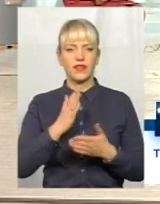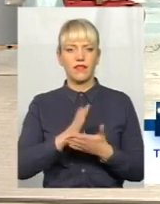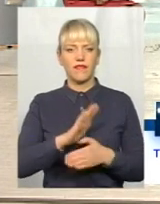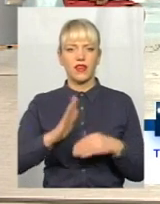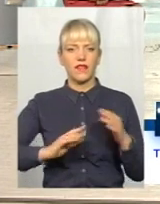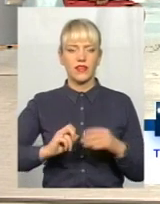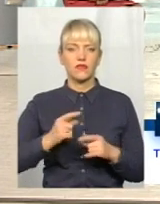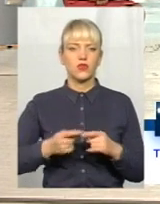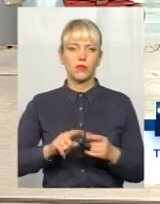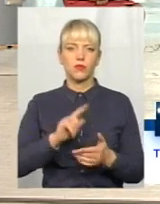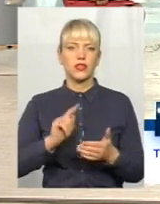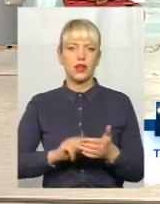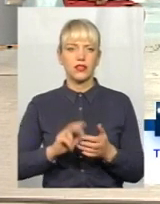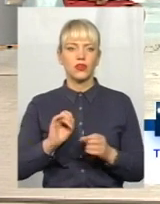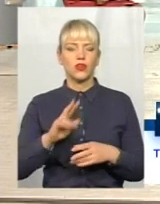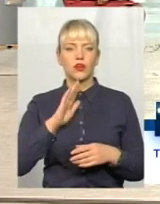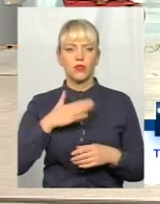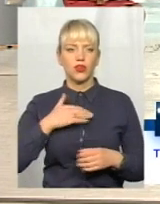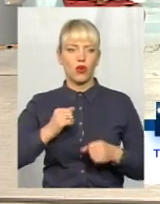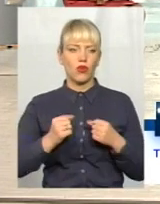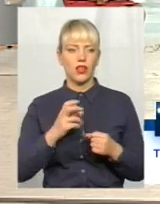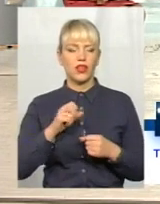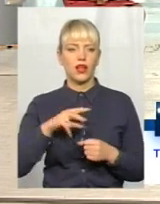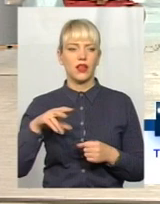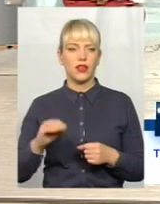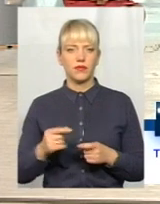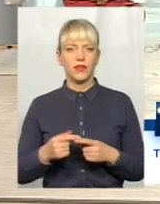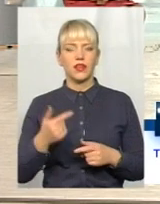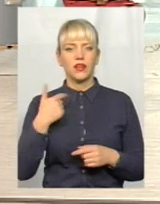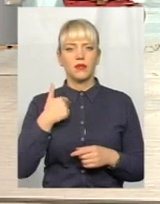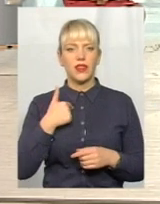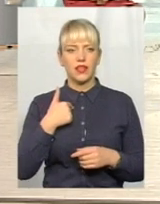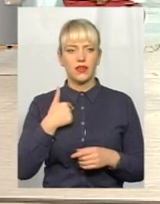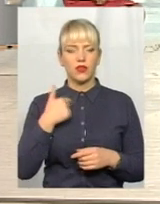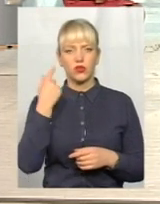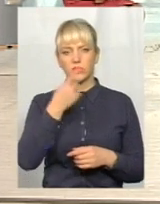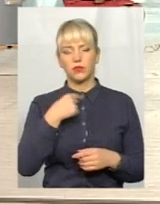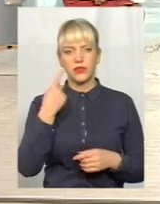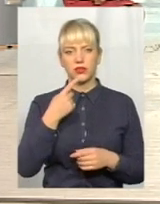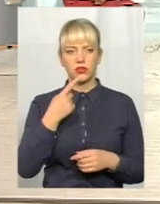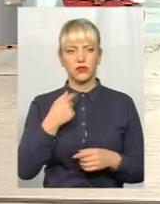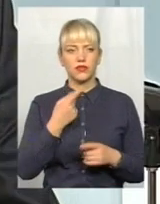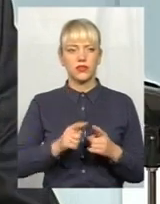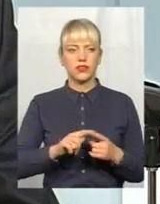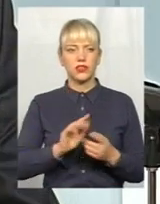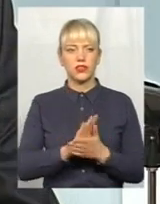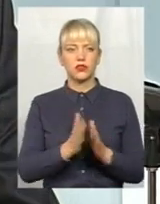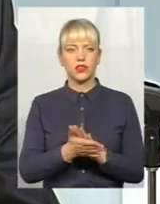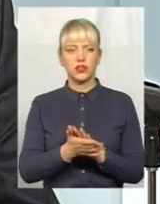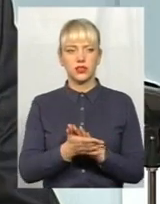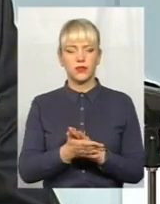даному питанні, професійно так, як мої колеги, але, ви знаєте, мене особисто в цій ситуації